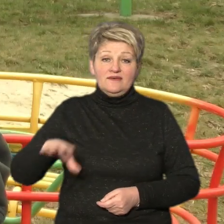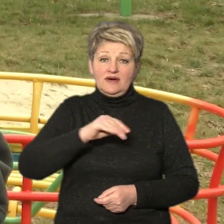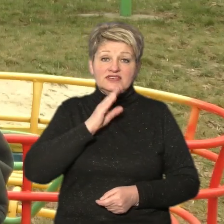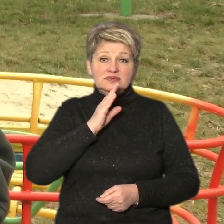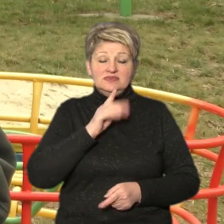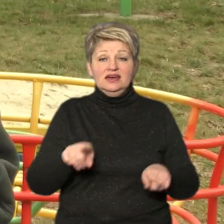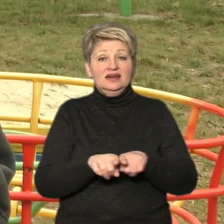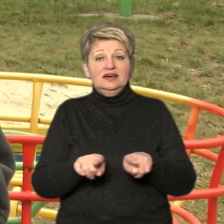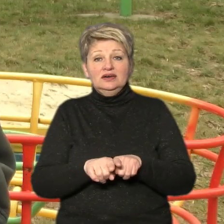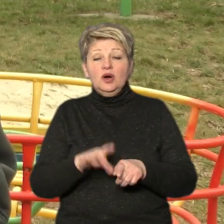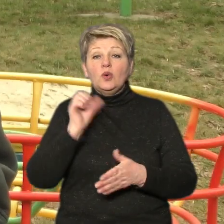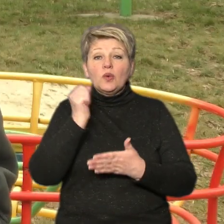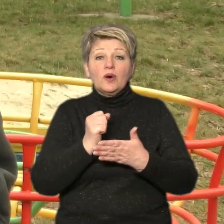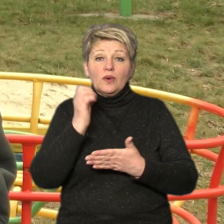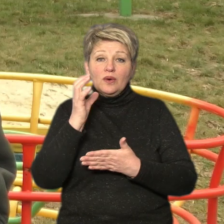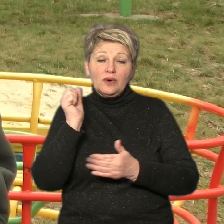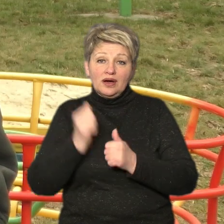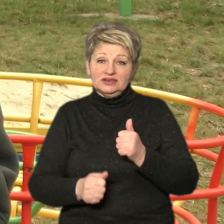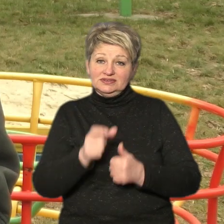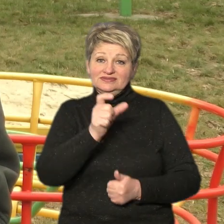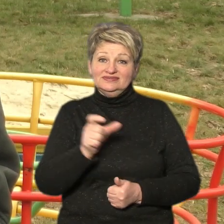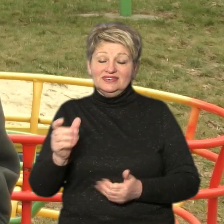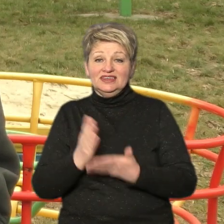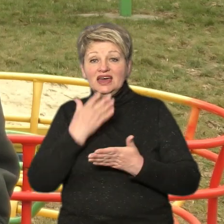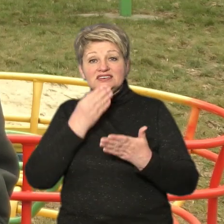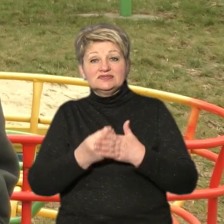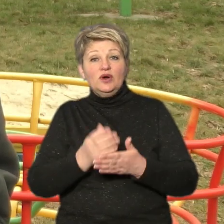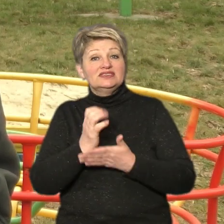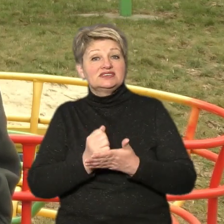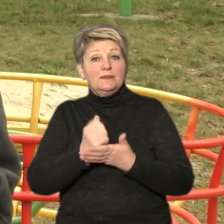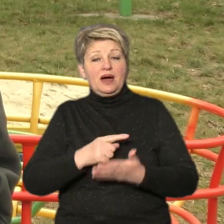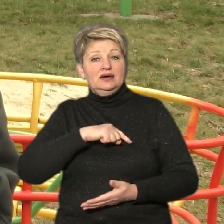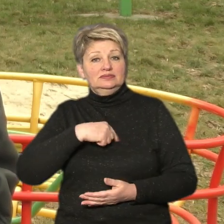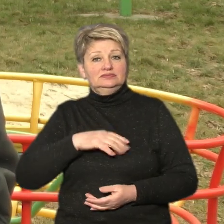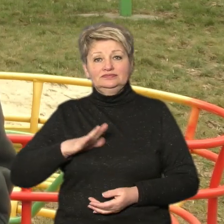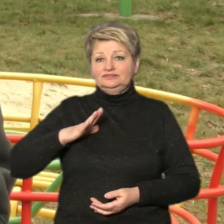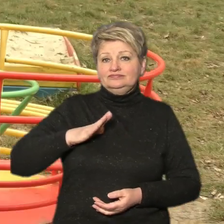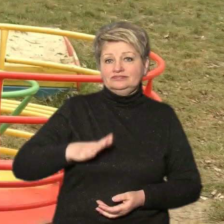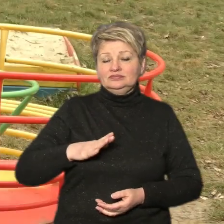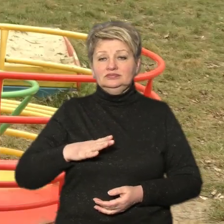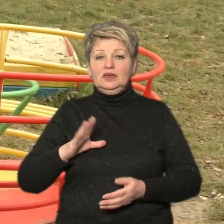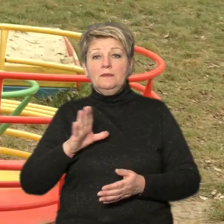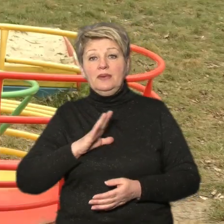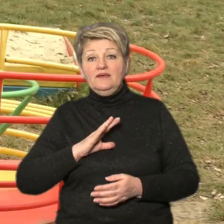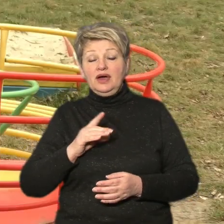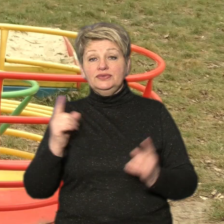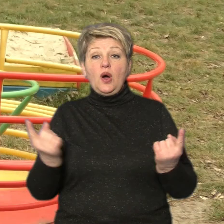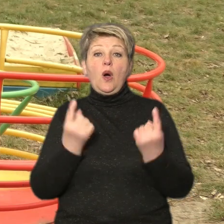організму свій запас опірності. Інколи буває так, що цього надзвичайного стресу жінки мають